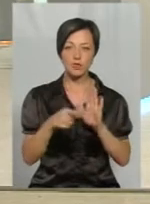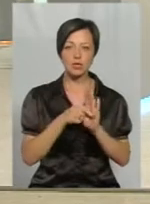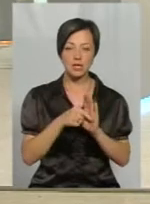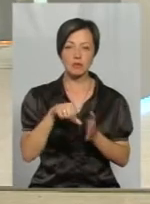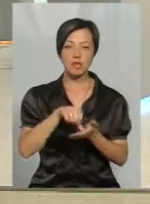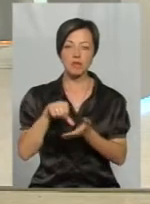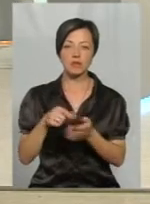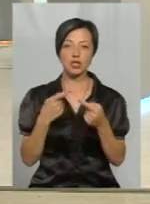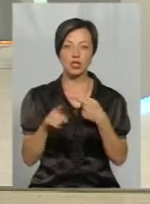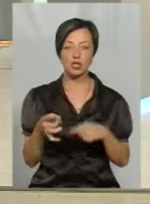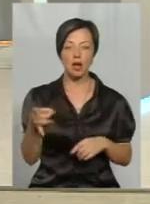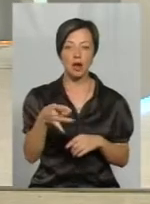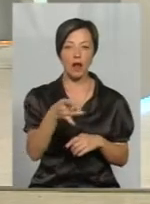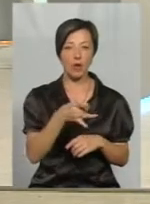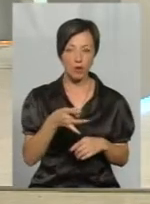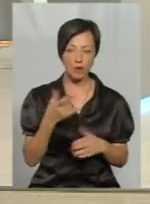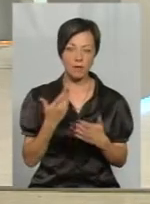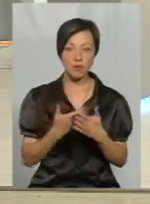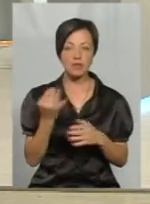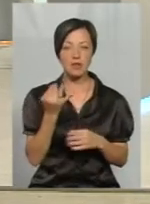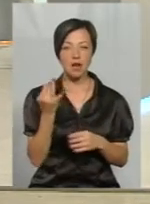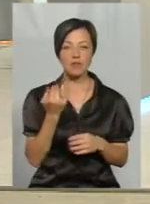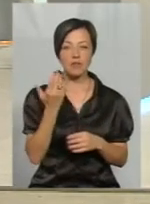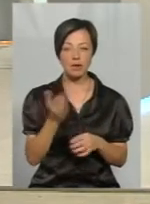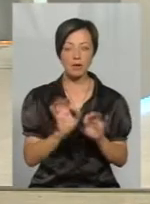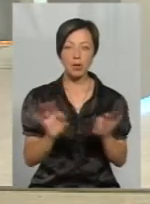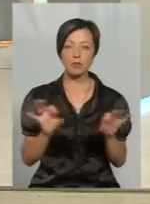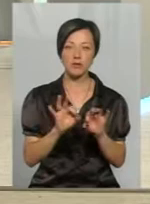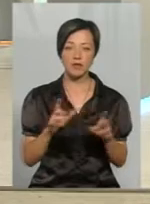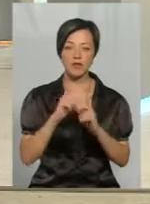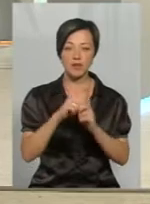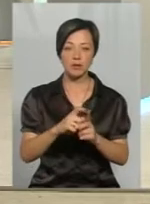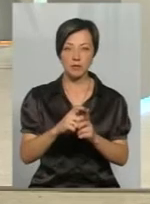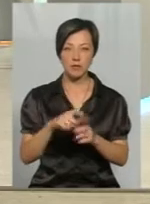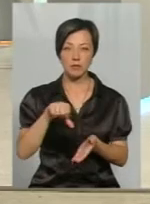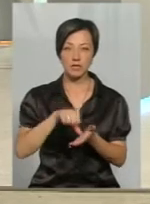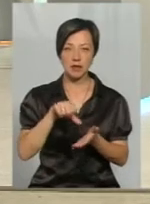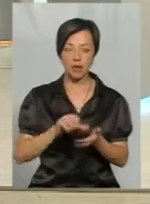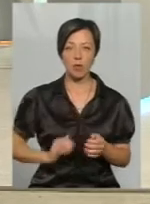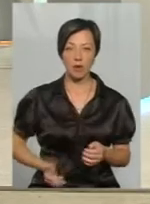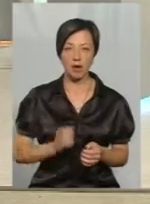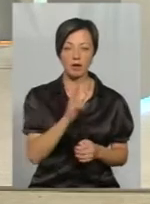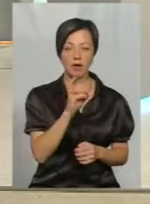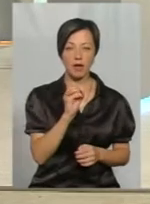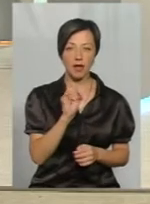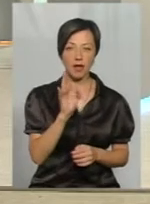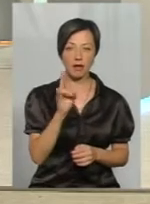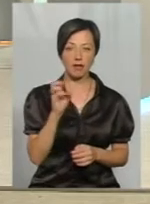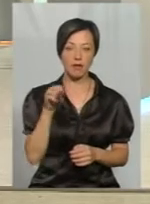представниками інших районів. Цікаво, щоб ви прокоментували відповіді представника компанії і